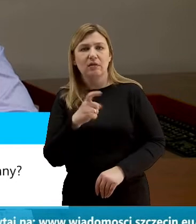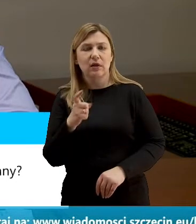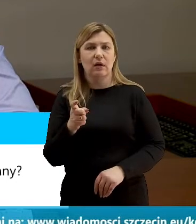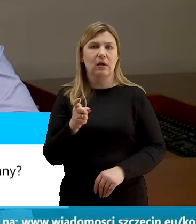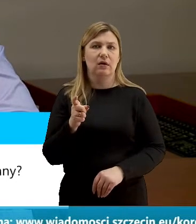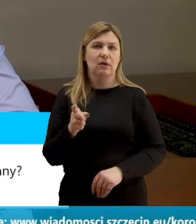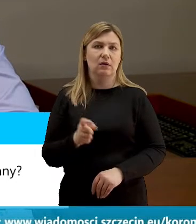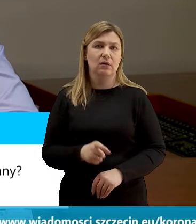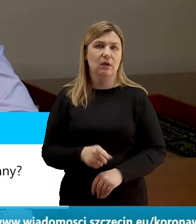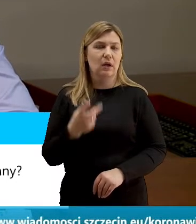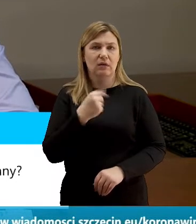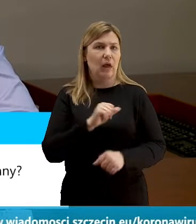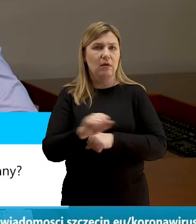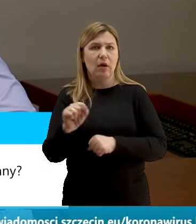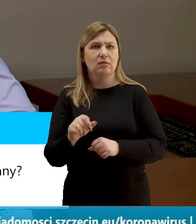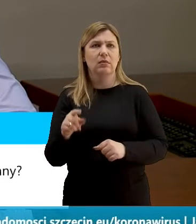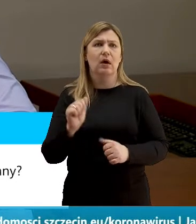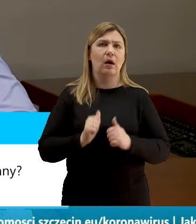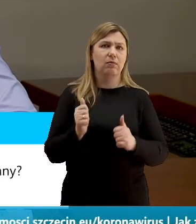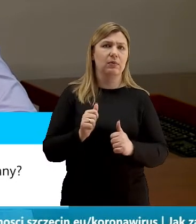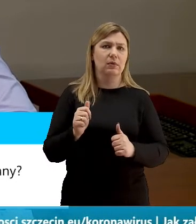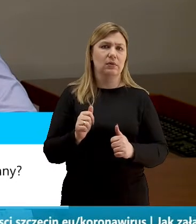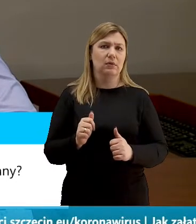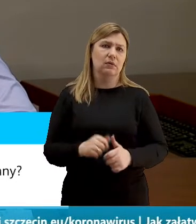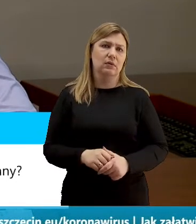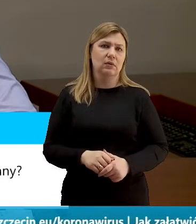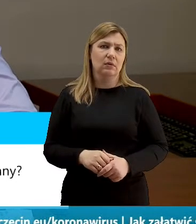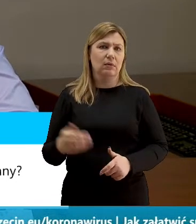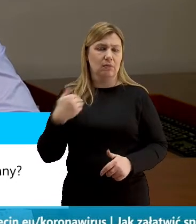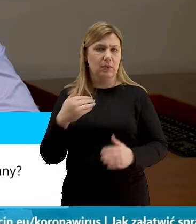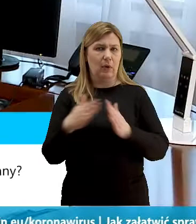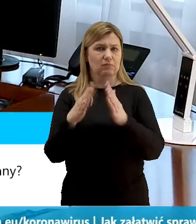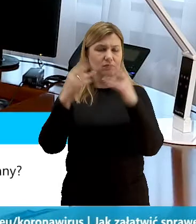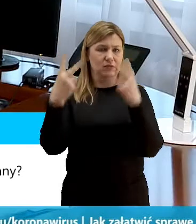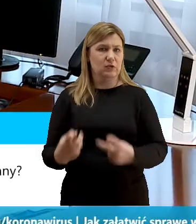nie jest przesłanką do tego, żeby stosować kwarantannę.